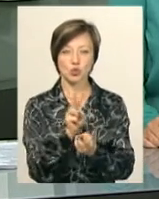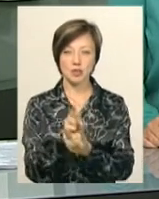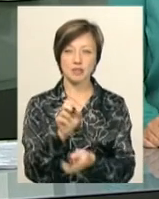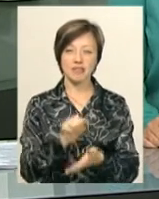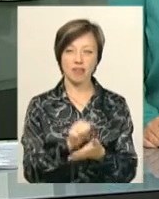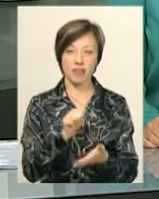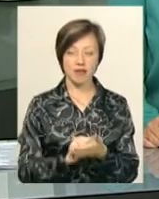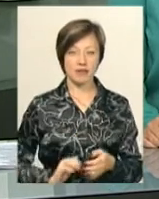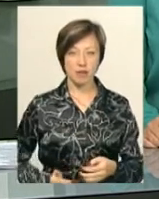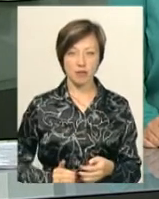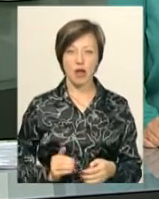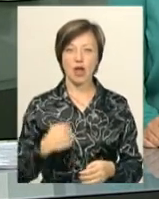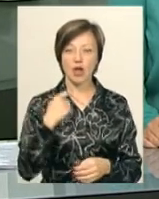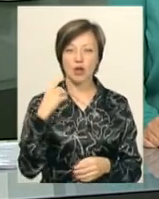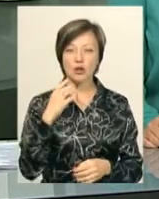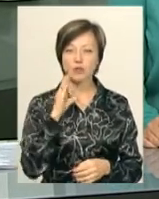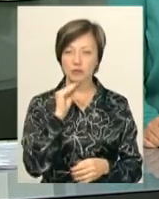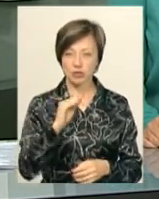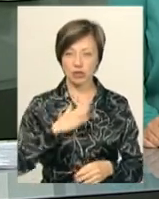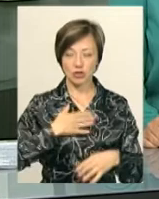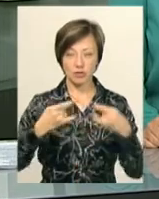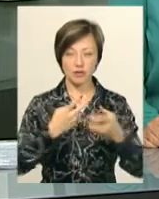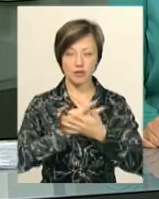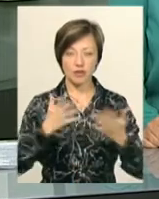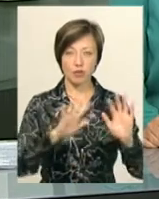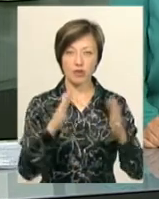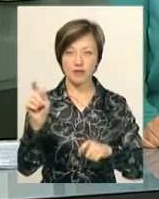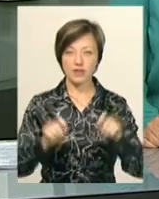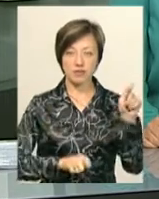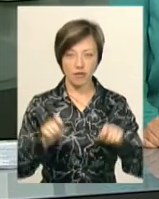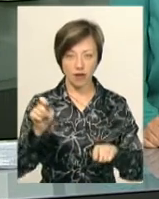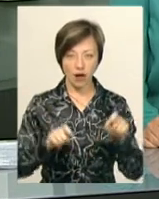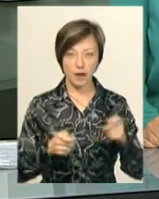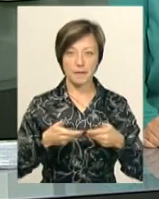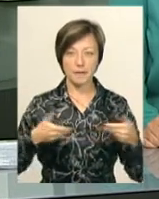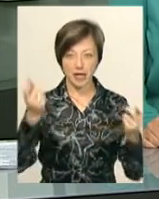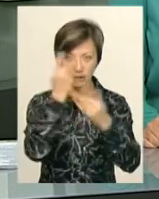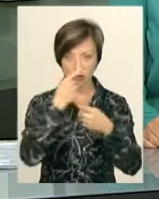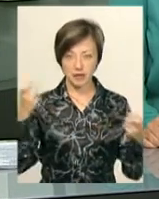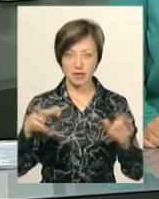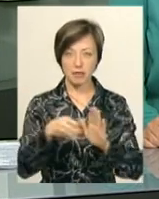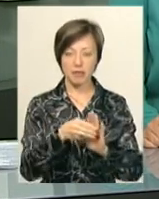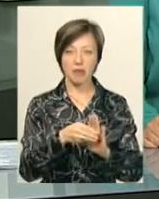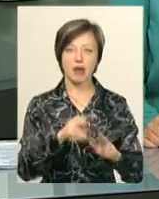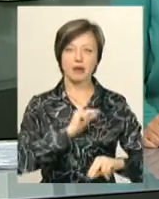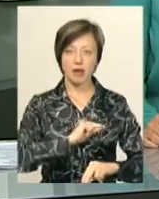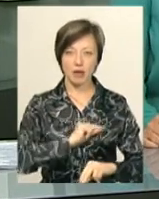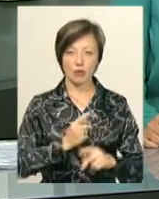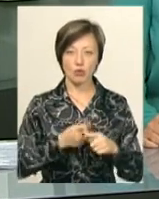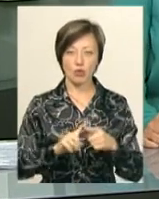видавцями. Суспільний мовник Хмельниччини висвітлюватиме події фестивалю, адже, нагадаю, ми є інформаційним партнером фестивалю